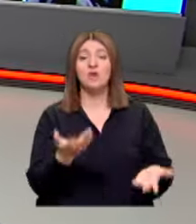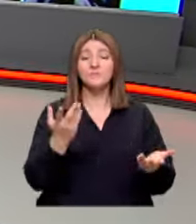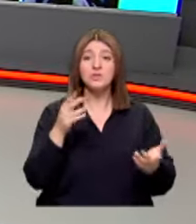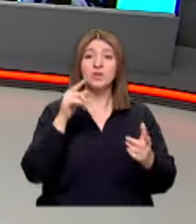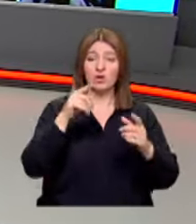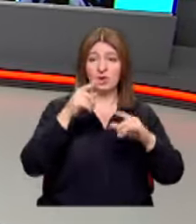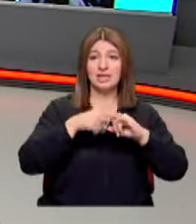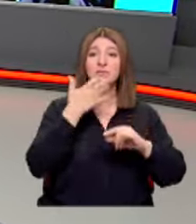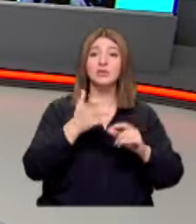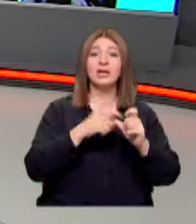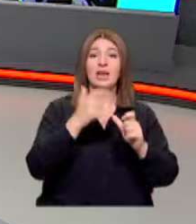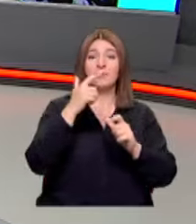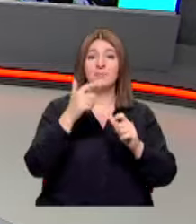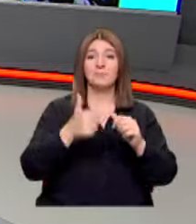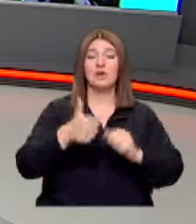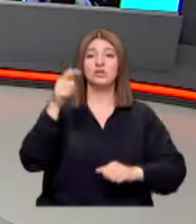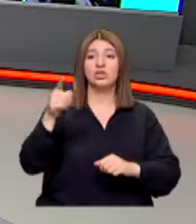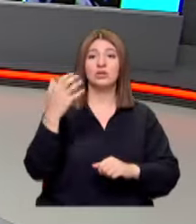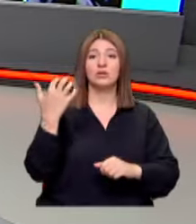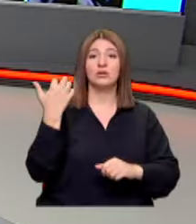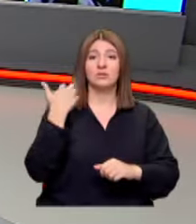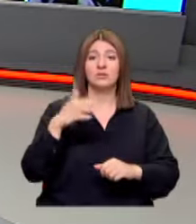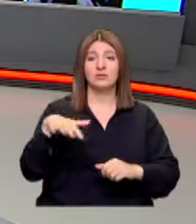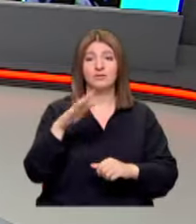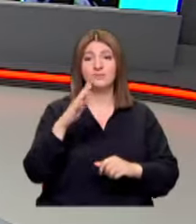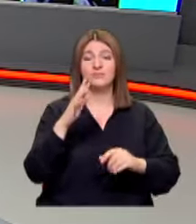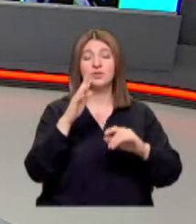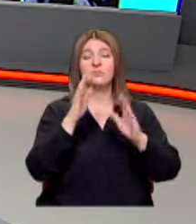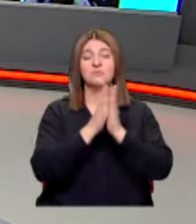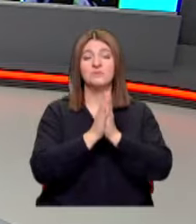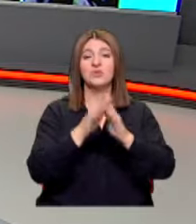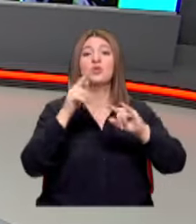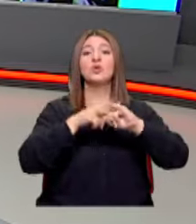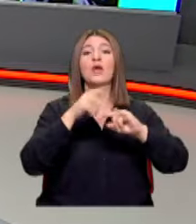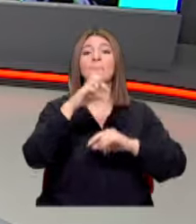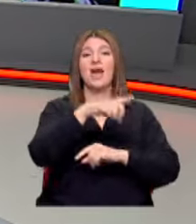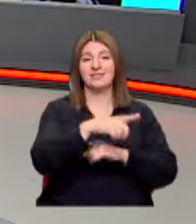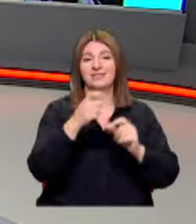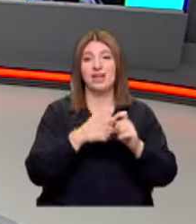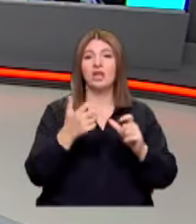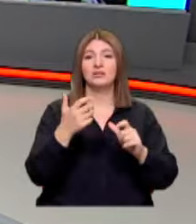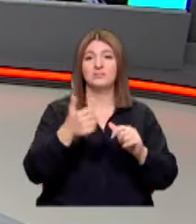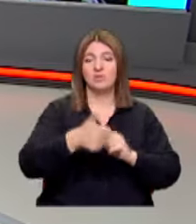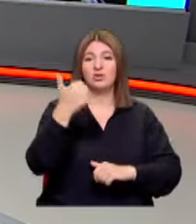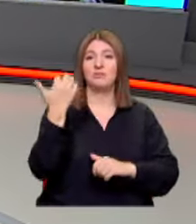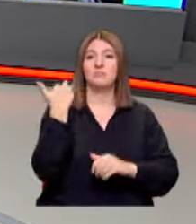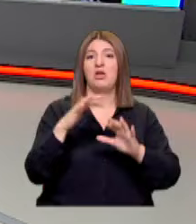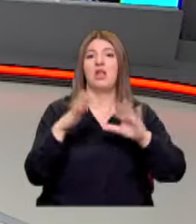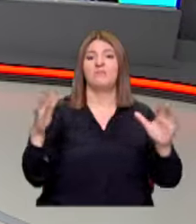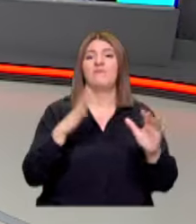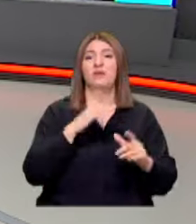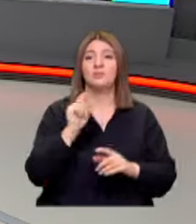Hizbullah genel başkanıyla beraber kuvvet komutanları da vardı